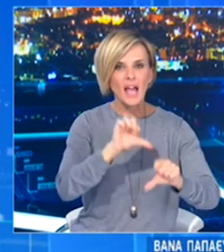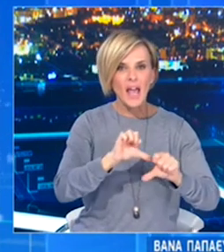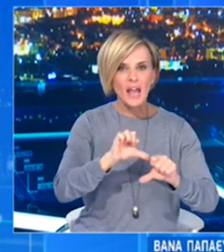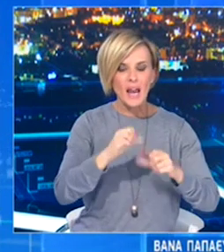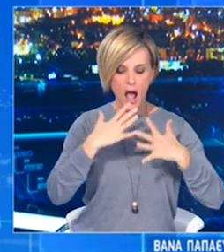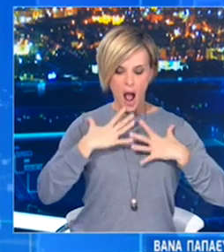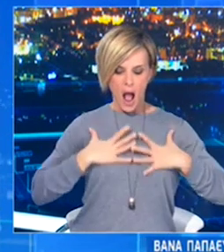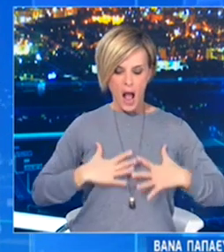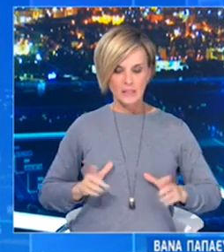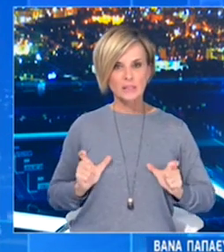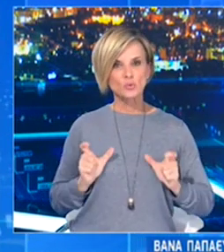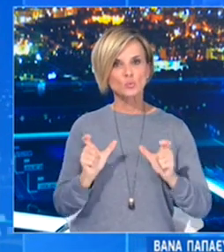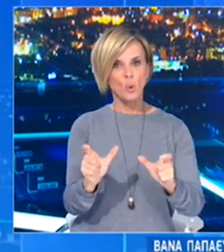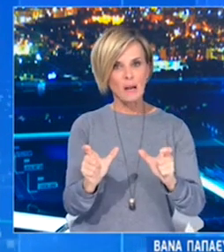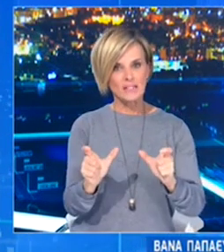μελέτη.